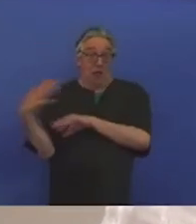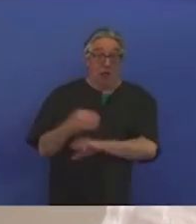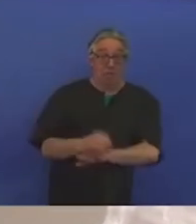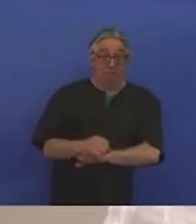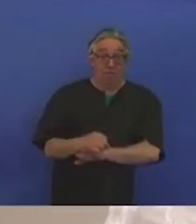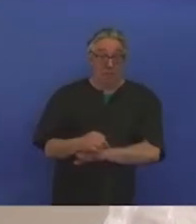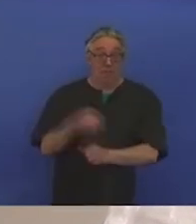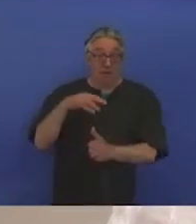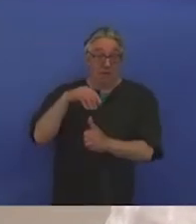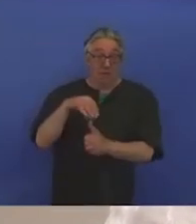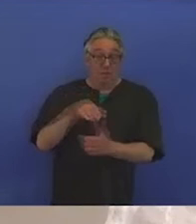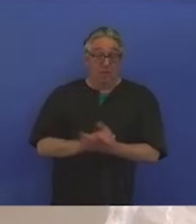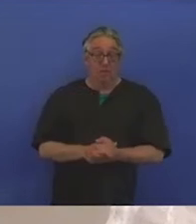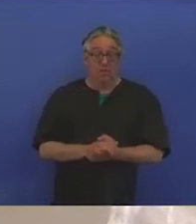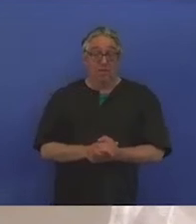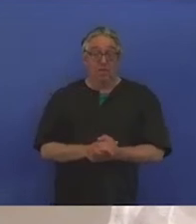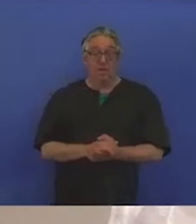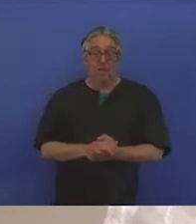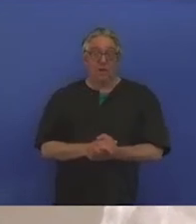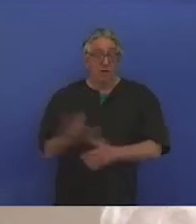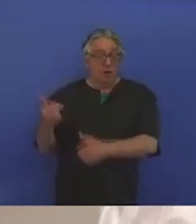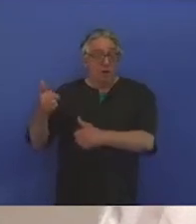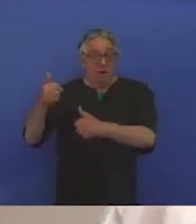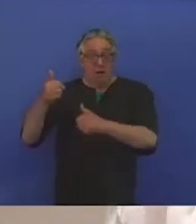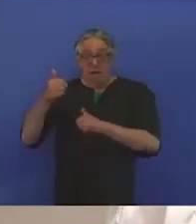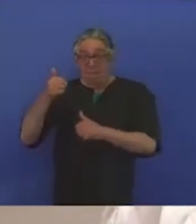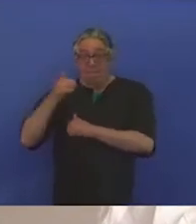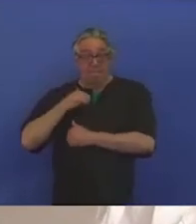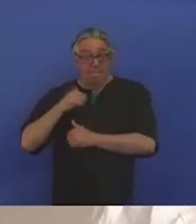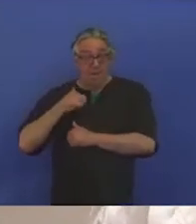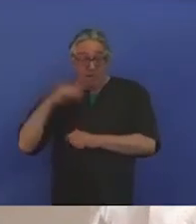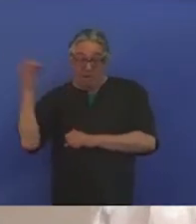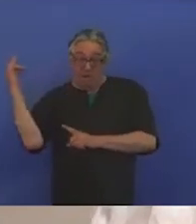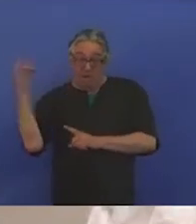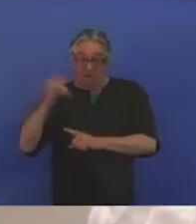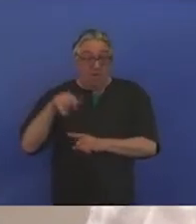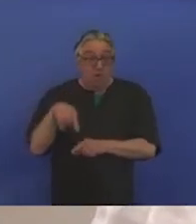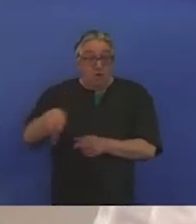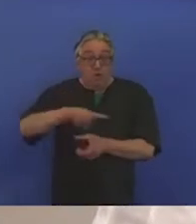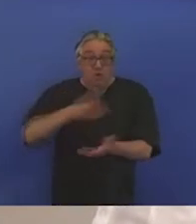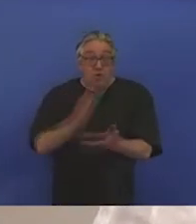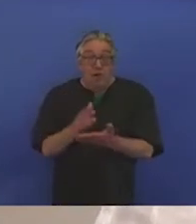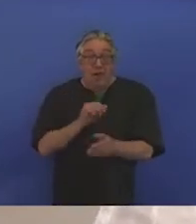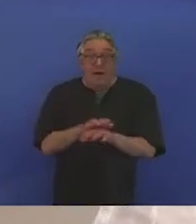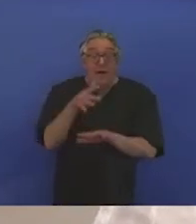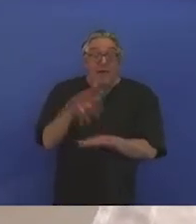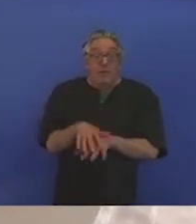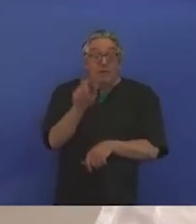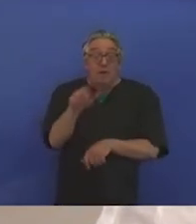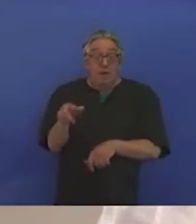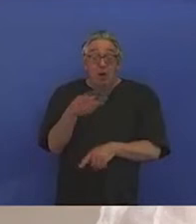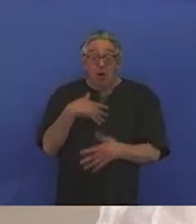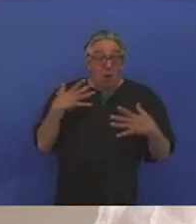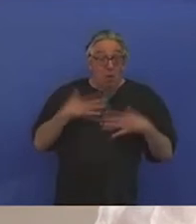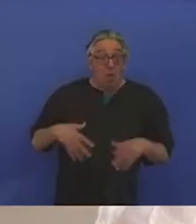défiant tout entendement contre un peuple autochtone paisible de 150 000 habitants. Enfin, l'angoisse au quotidien pour toutes ces mères